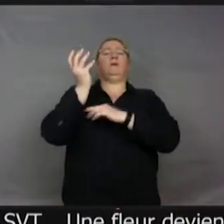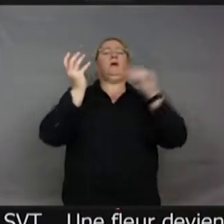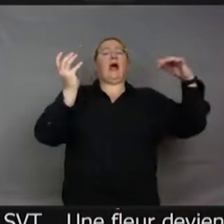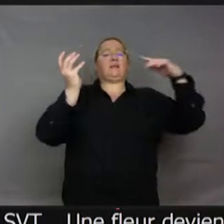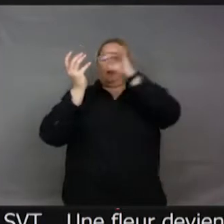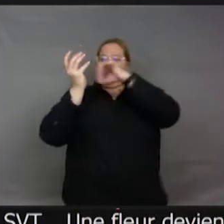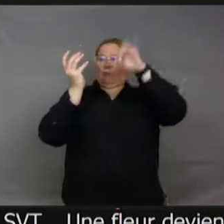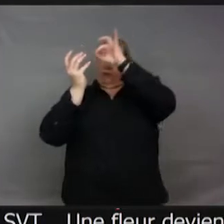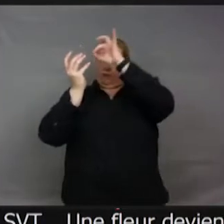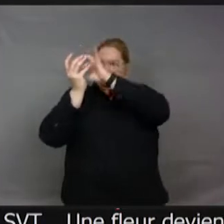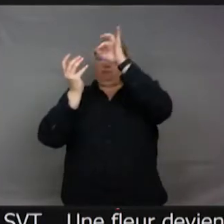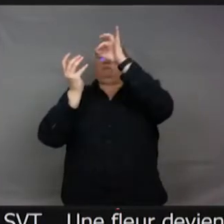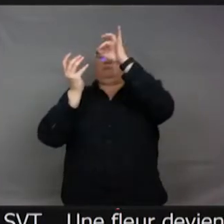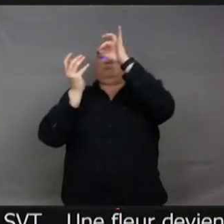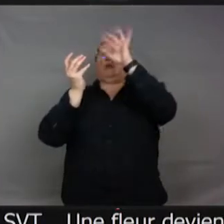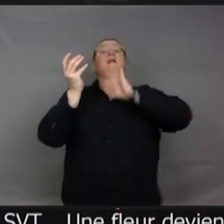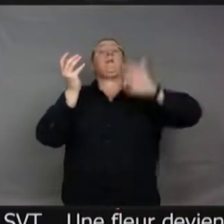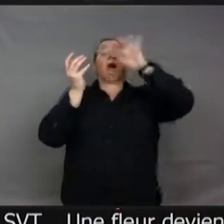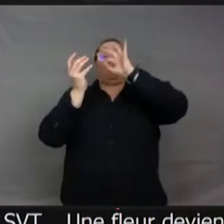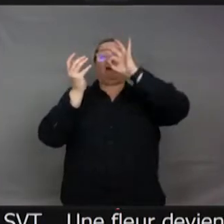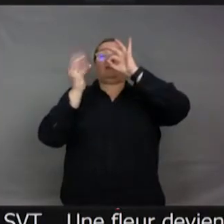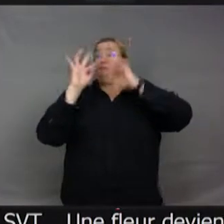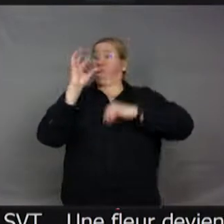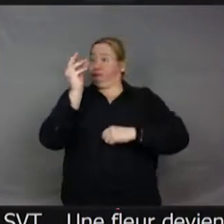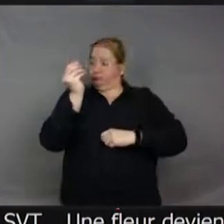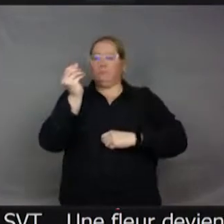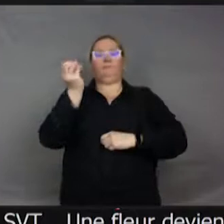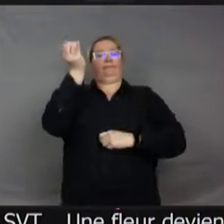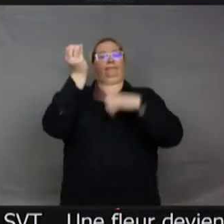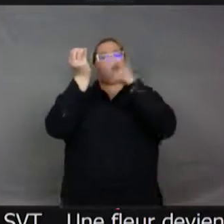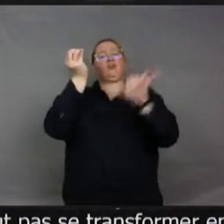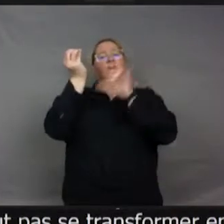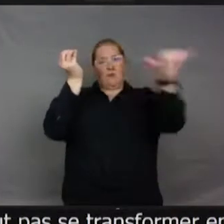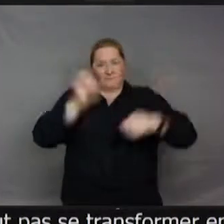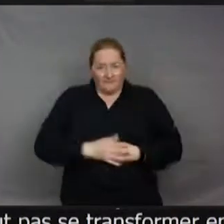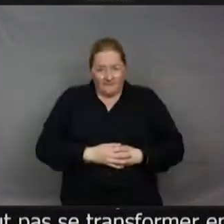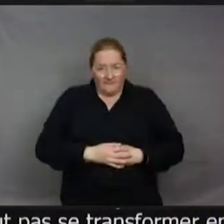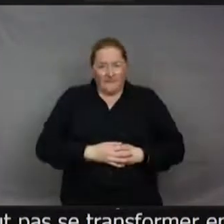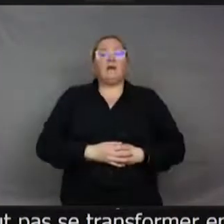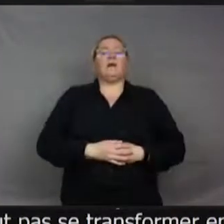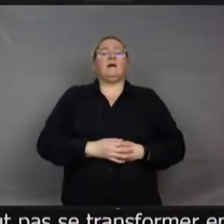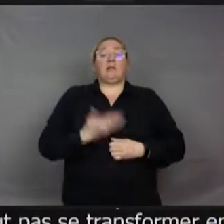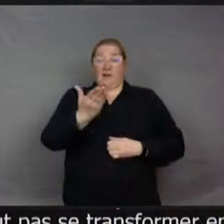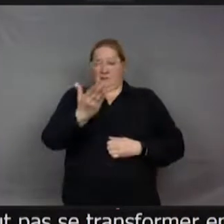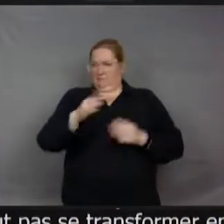se transformer en fruit. Et la pollinisation, ça veut dire transporter le pollen. Le pollen, ça voulait dire farine en grec, c'est cette petite